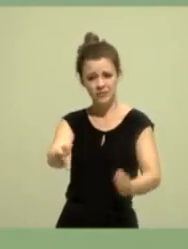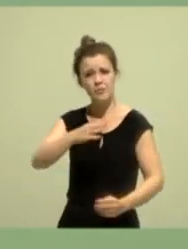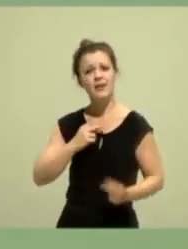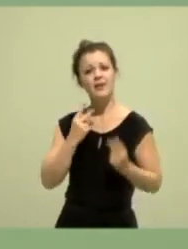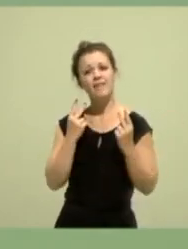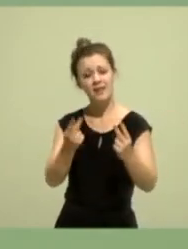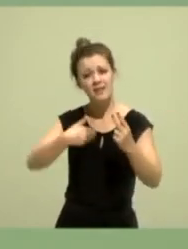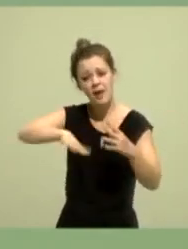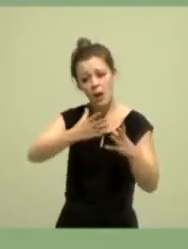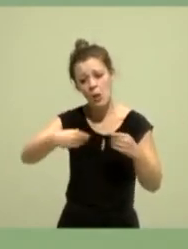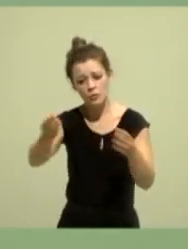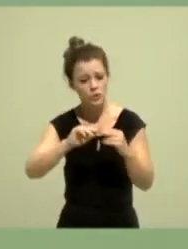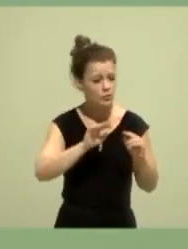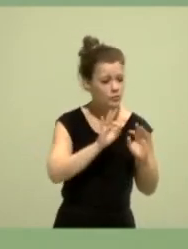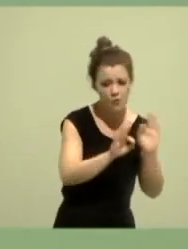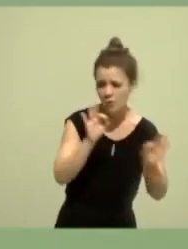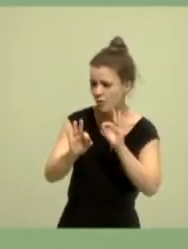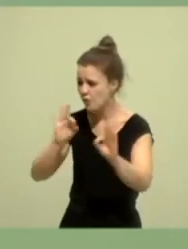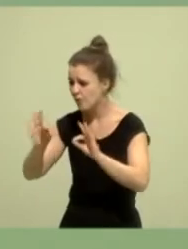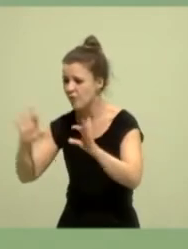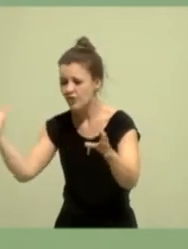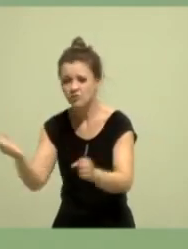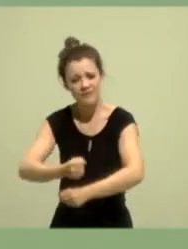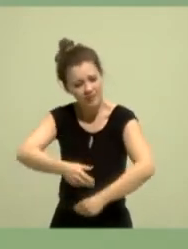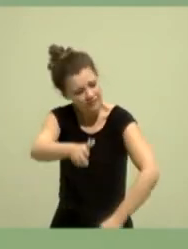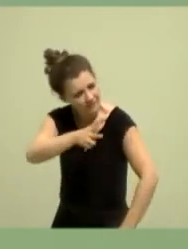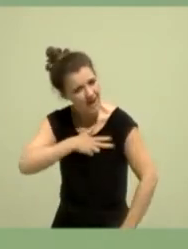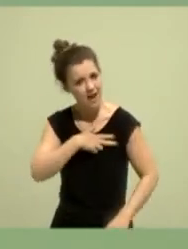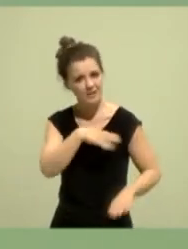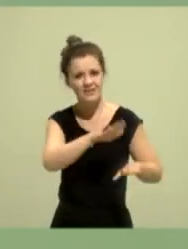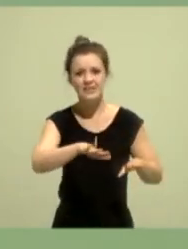Jugendlichen noch weiter möglich macht und echten Kinderschutz ins Zentrum stellt.